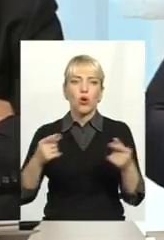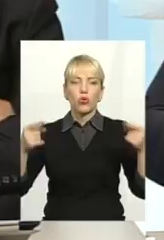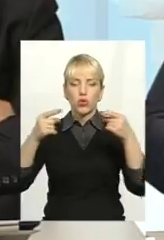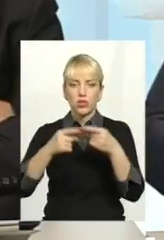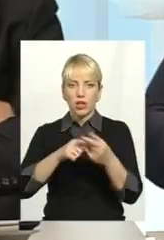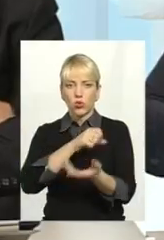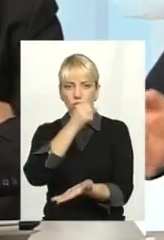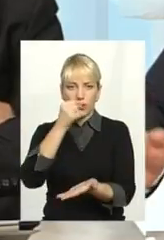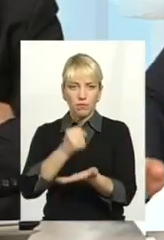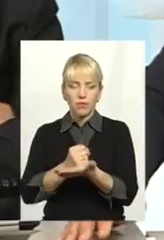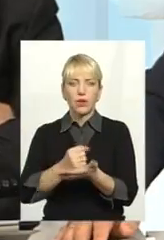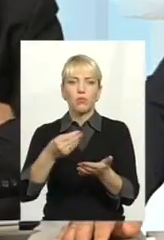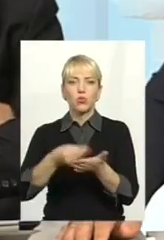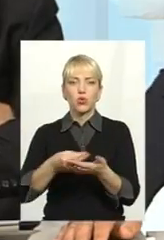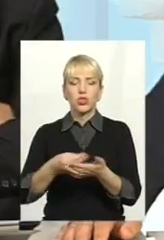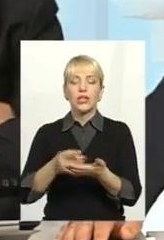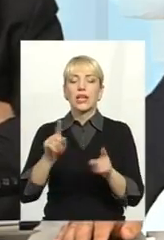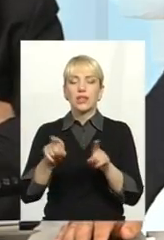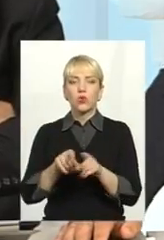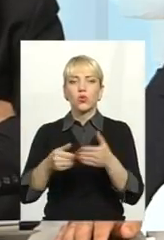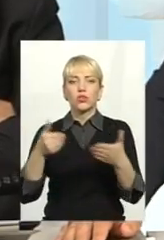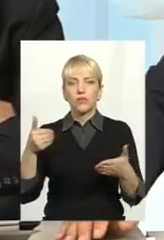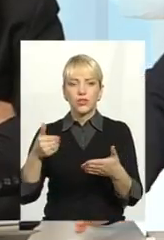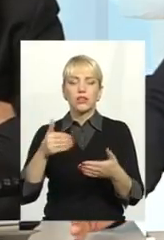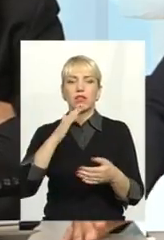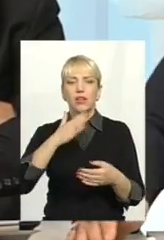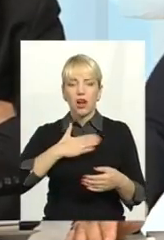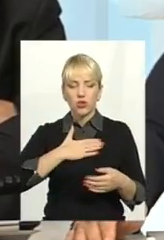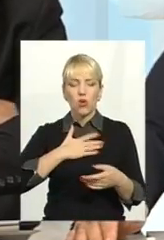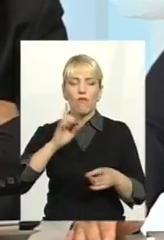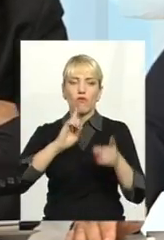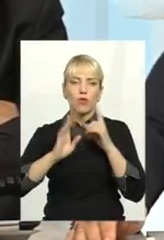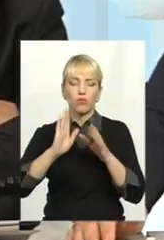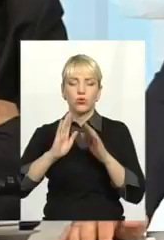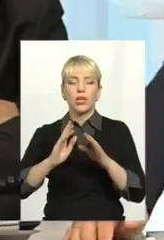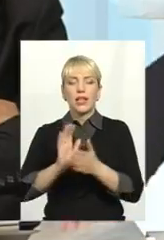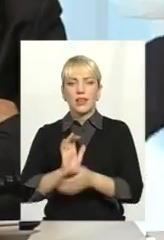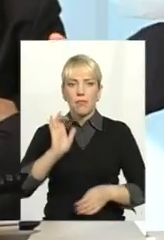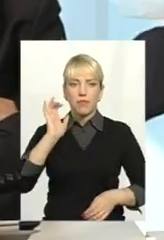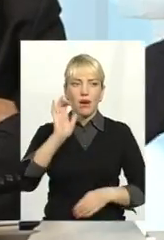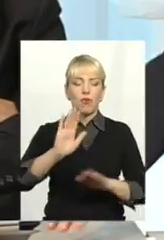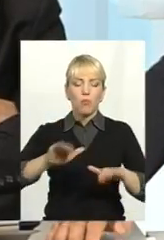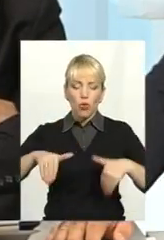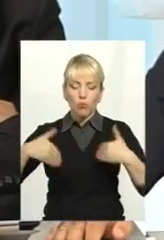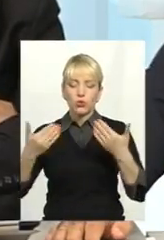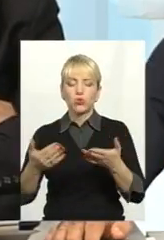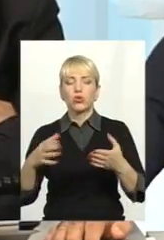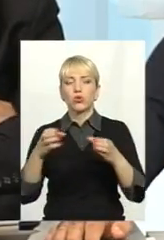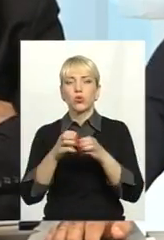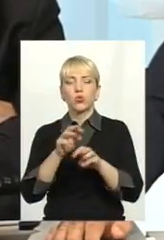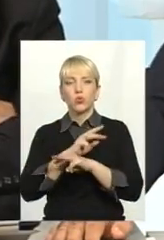також від себе, від нашого форуму, ми направимо пропозиції до уряду. Так, я секундочку хочу